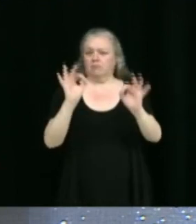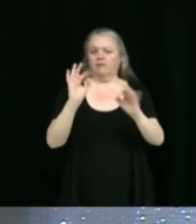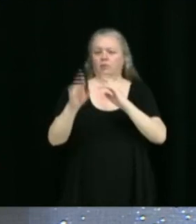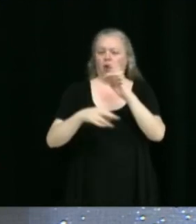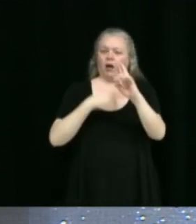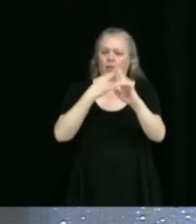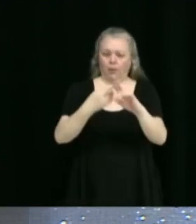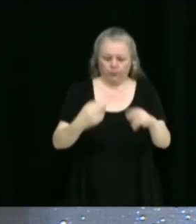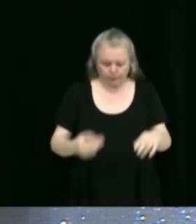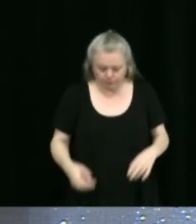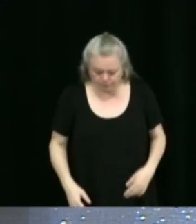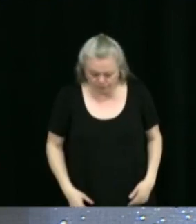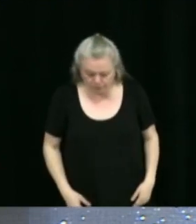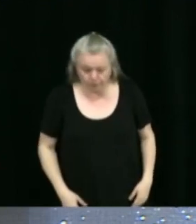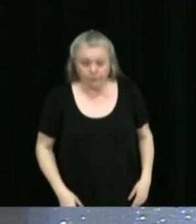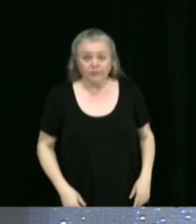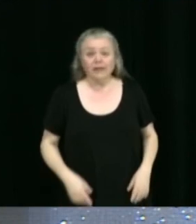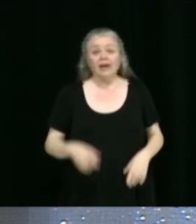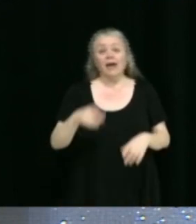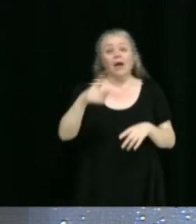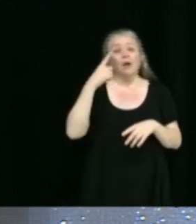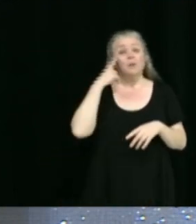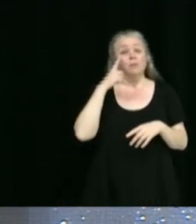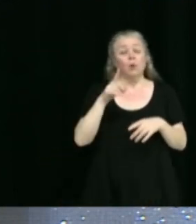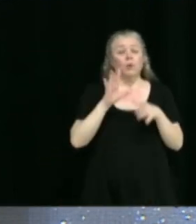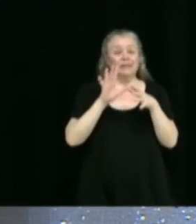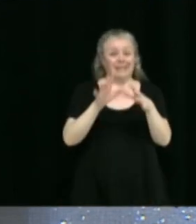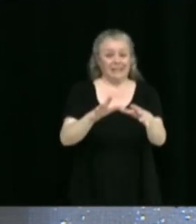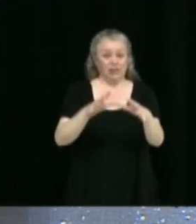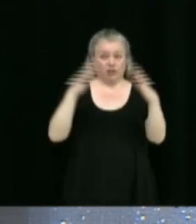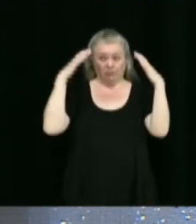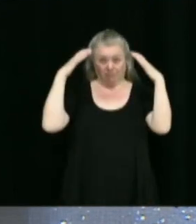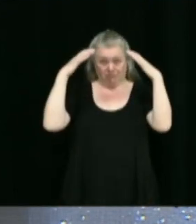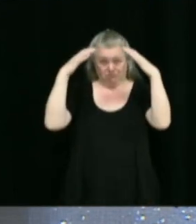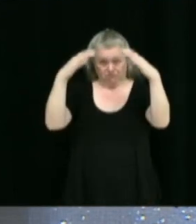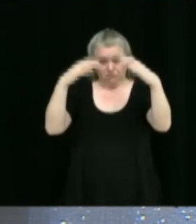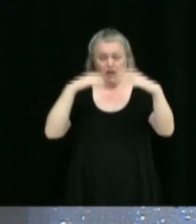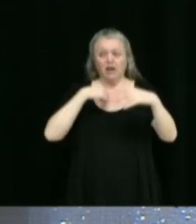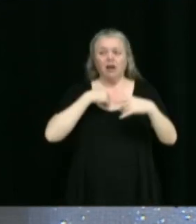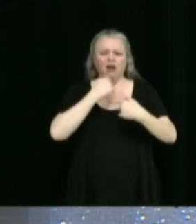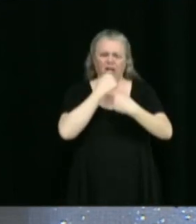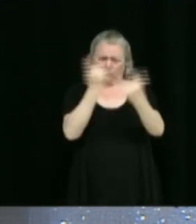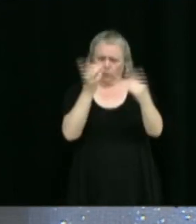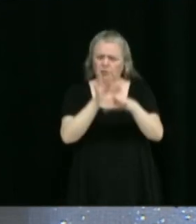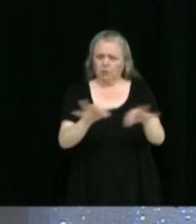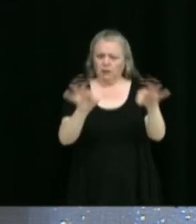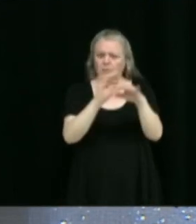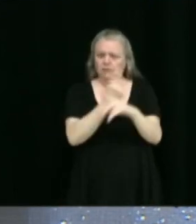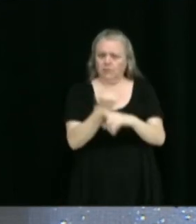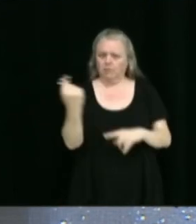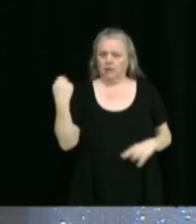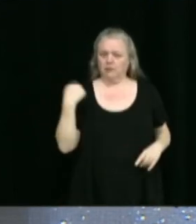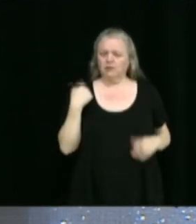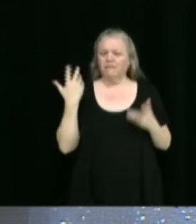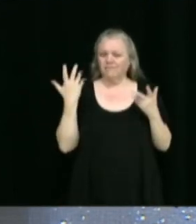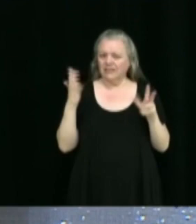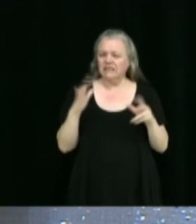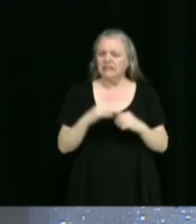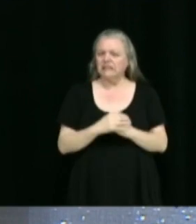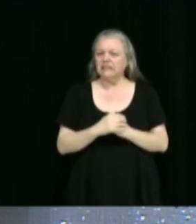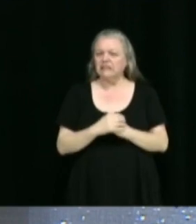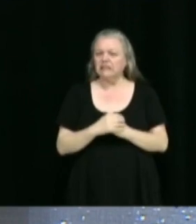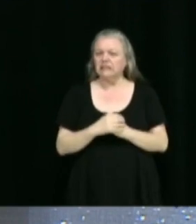la stratégie de la canopée, je tiens à mentionner qu'on a fait une annonce tout de même importante la semaine dernière qui vise